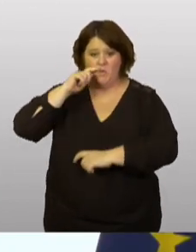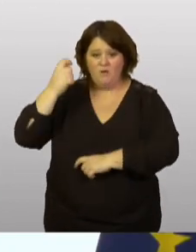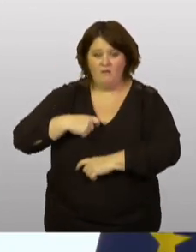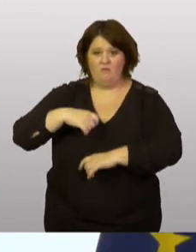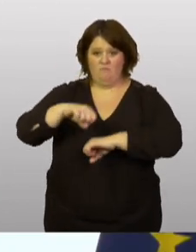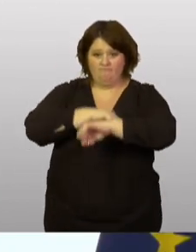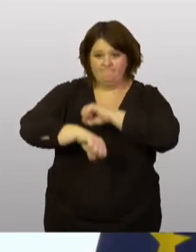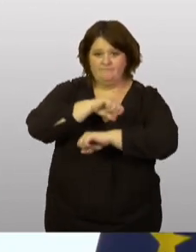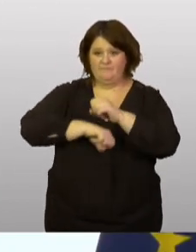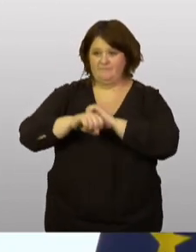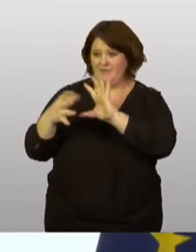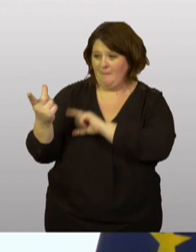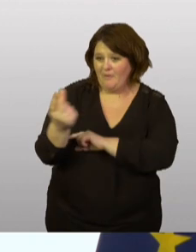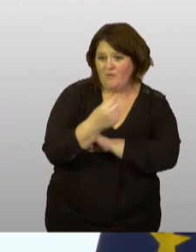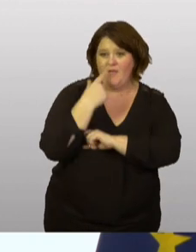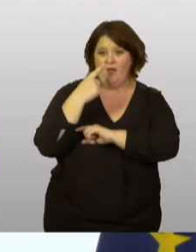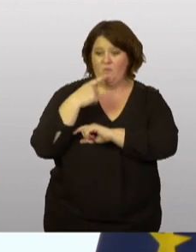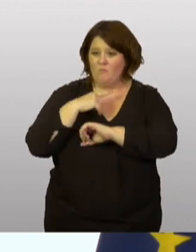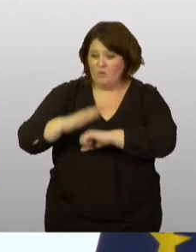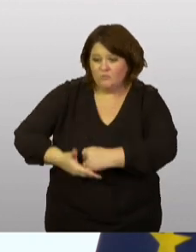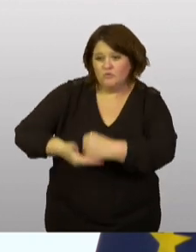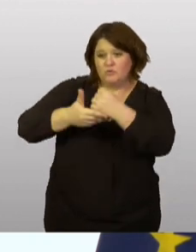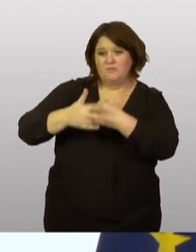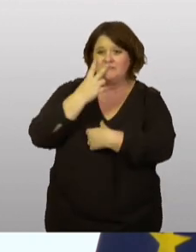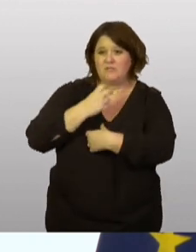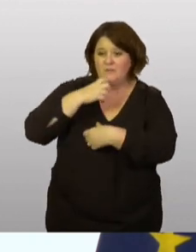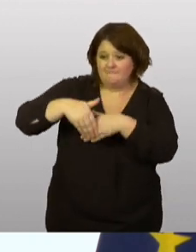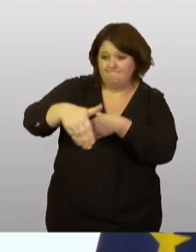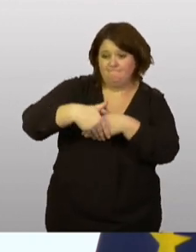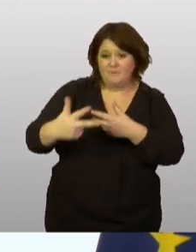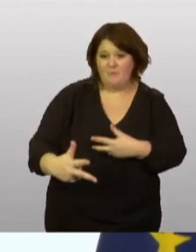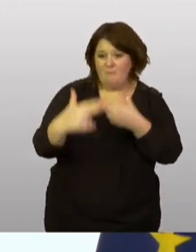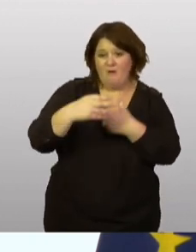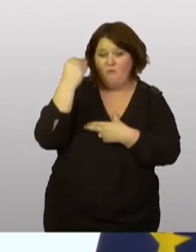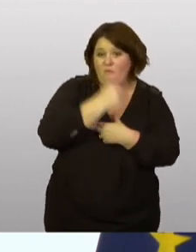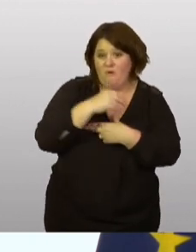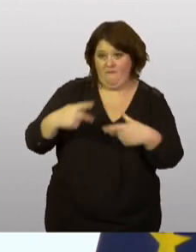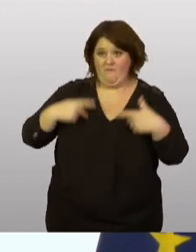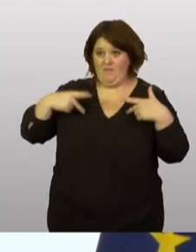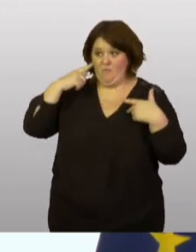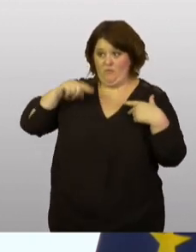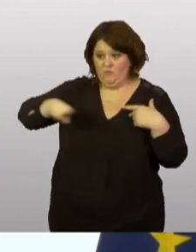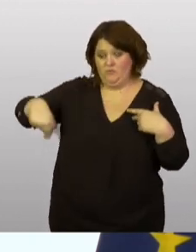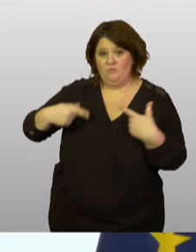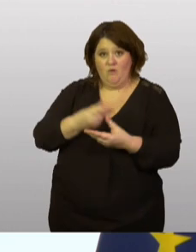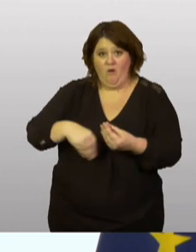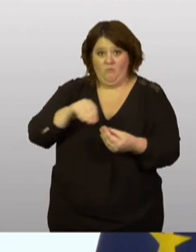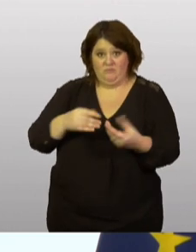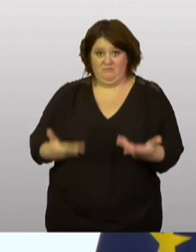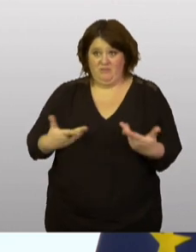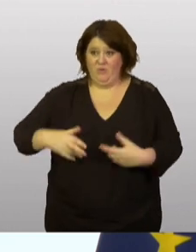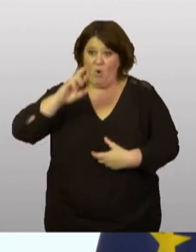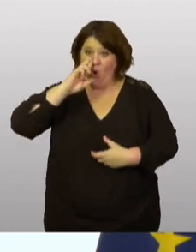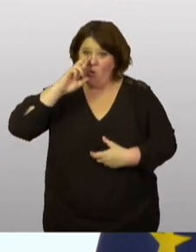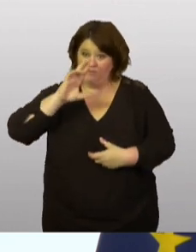pour le soutien de nos citoyens pendant la période hivernale qui est vitale pour nous, surtout actuellement lorsque la Russie